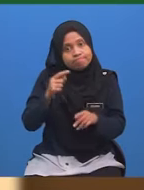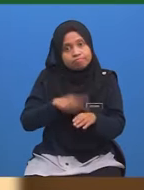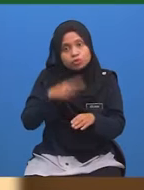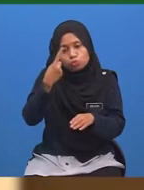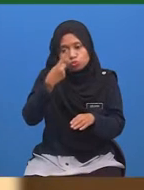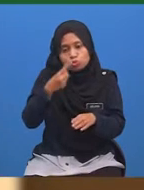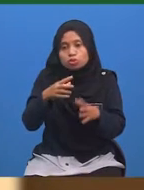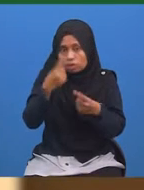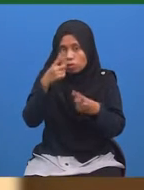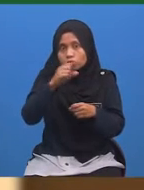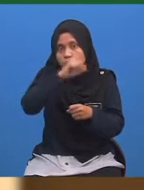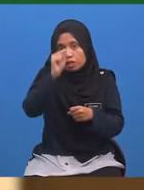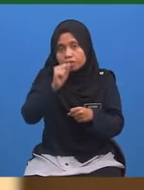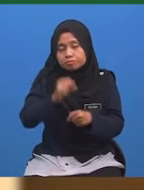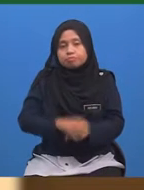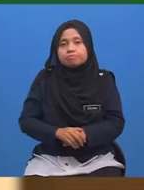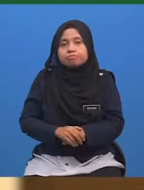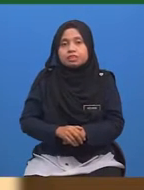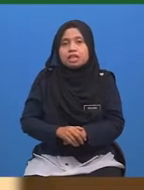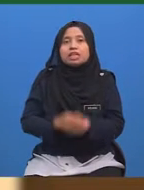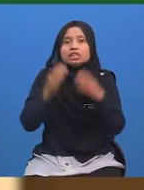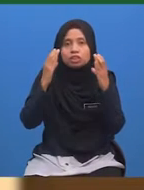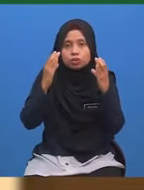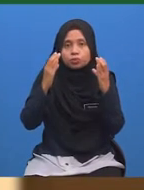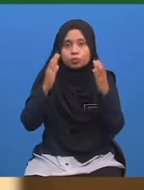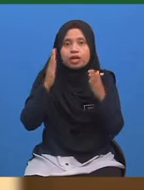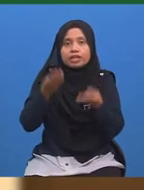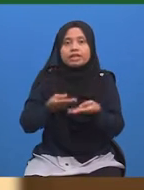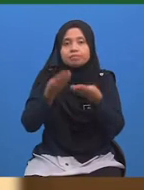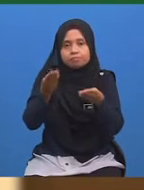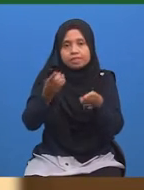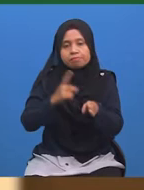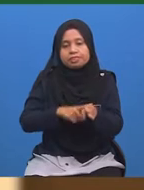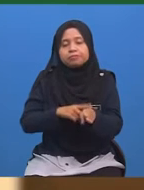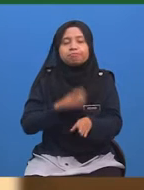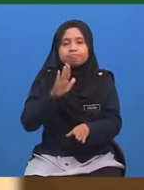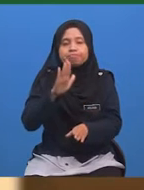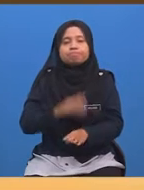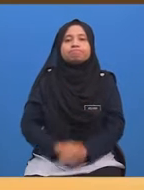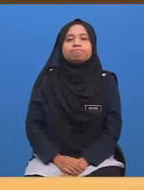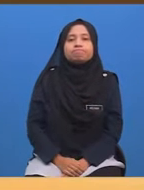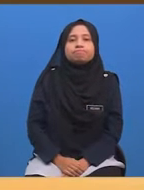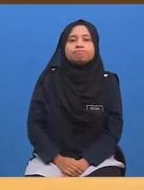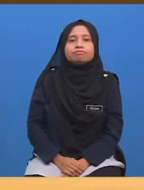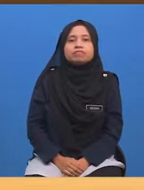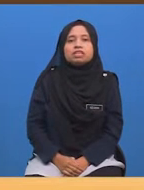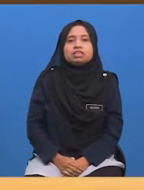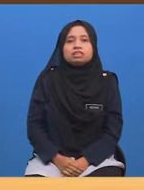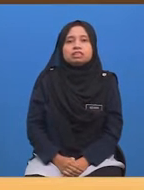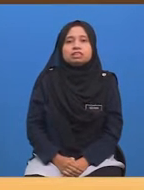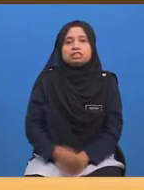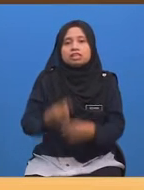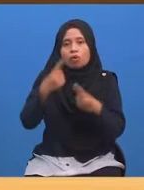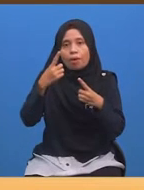selesaikan soalan ini? Jangan bimbang Cikgu akan berikan kamu masa Sila